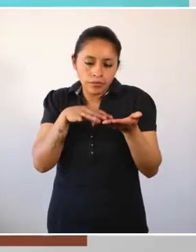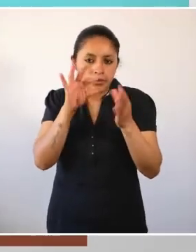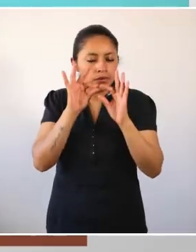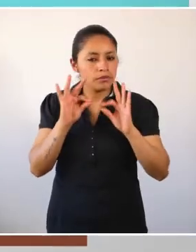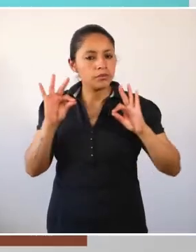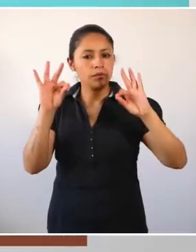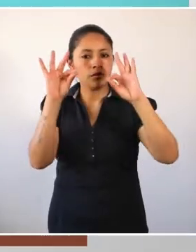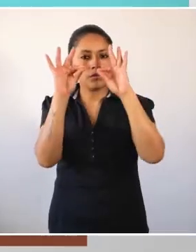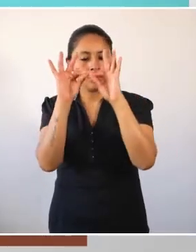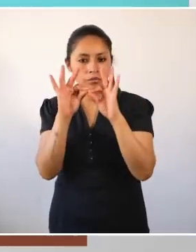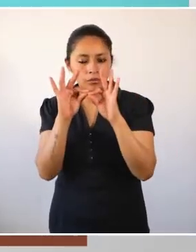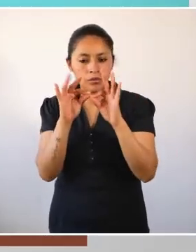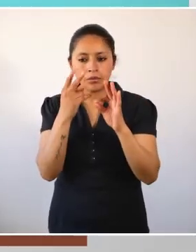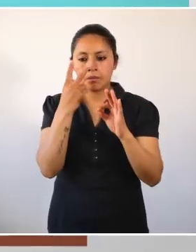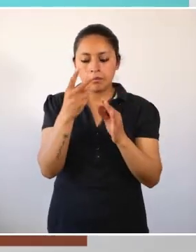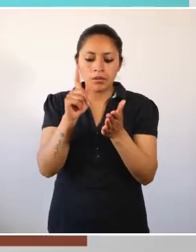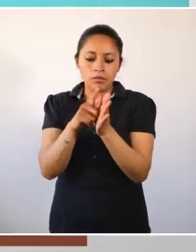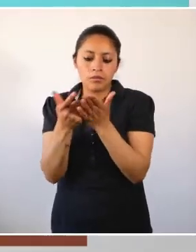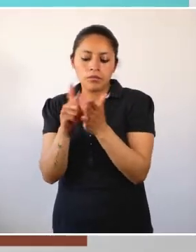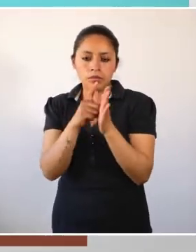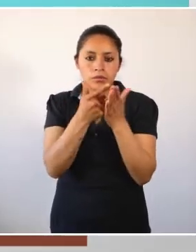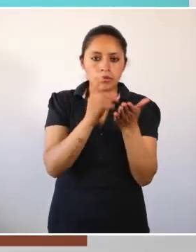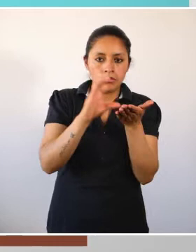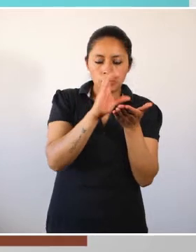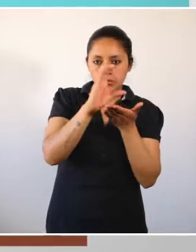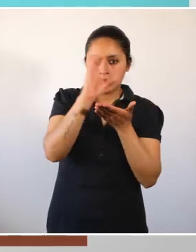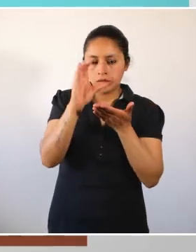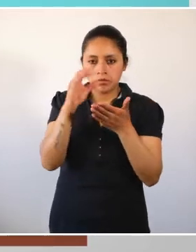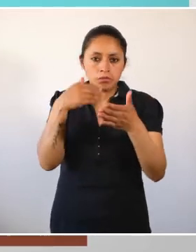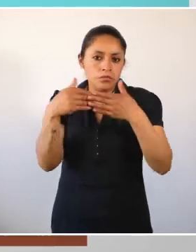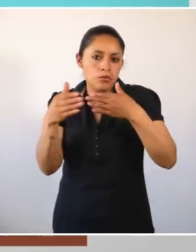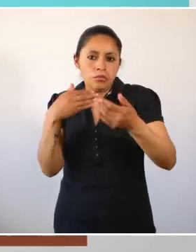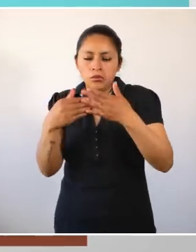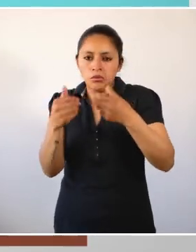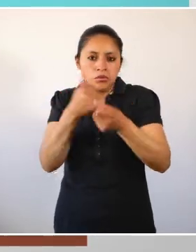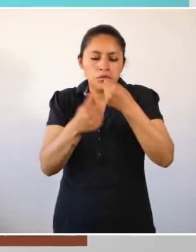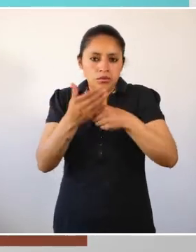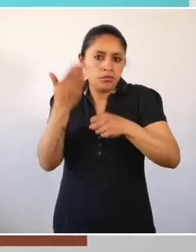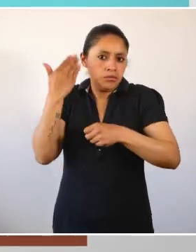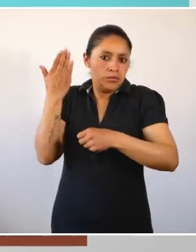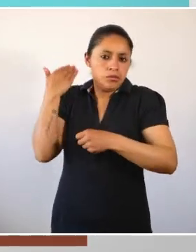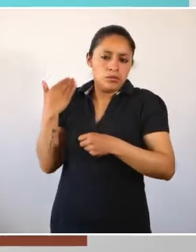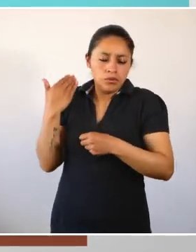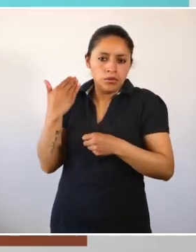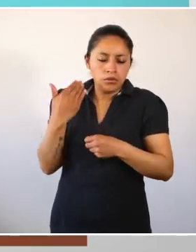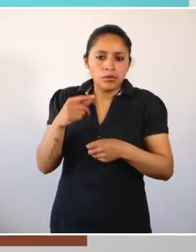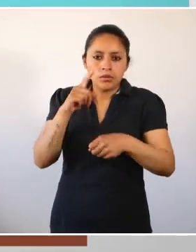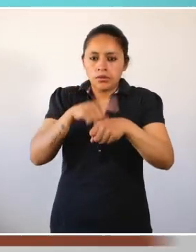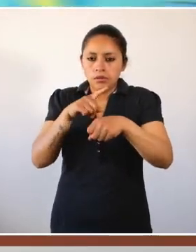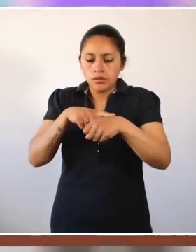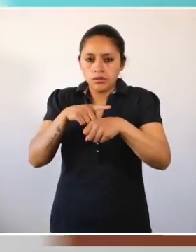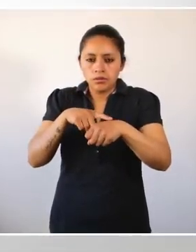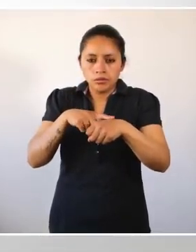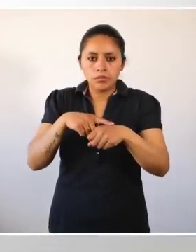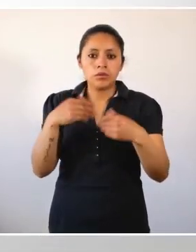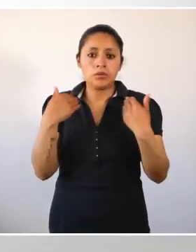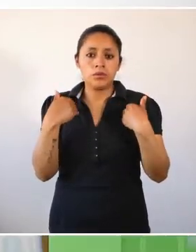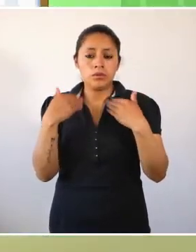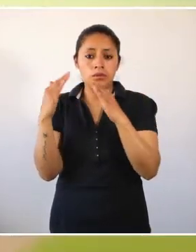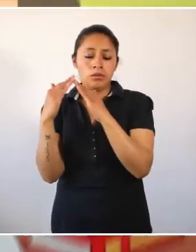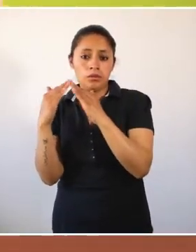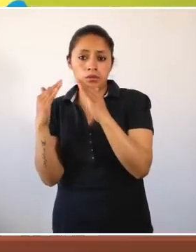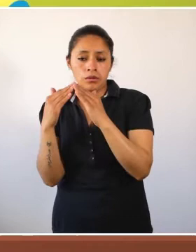pangkasnikuta yachana. Wasimanta kwa dernosninta nyawirina, ama importanju, kaina watamantapis kajun. Nyawiripi,